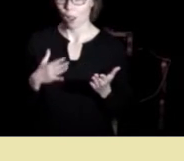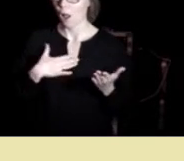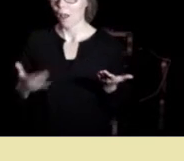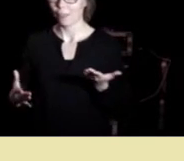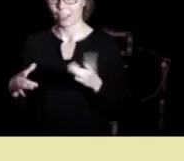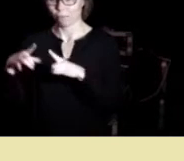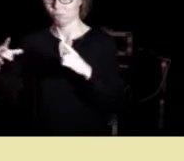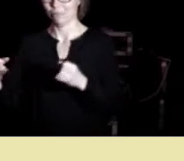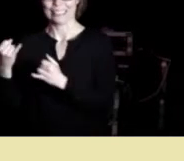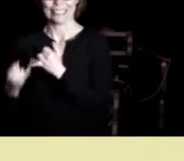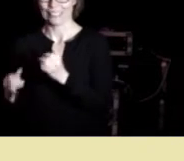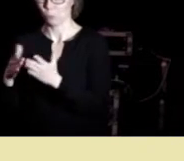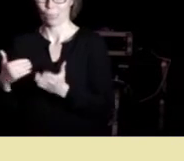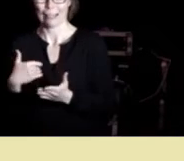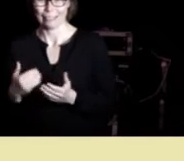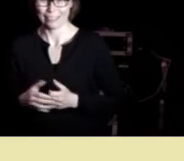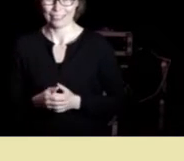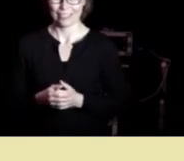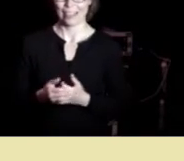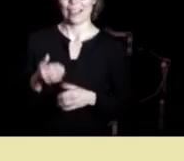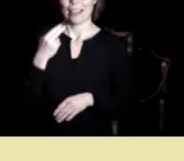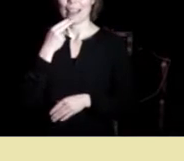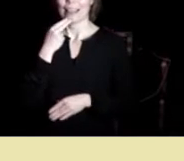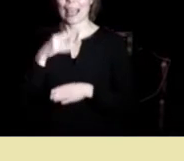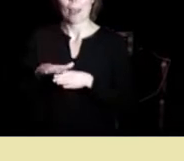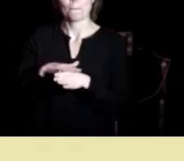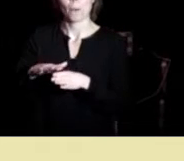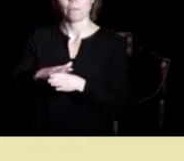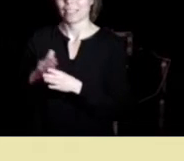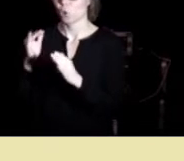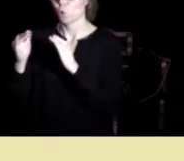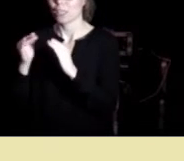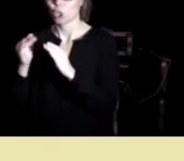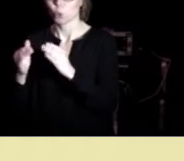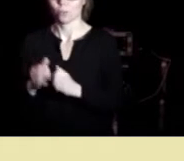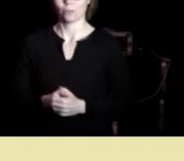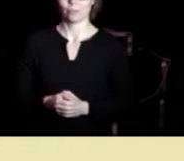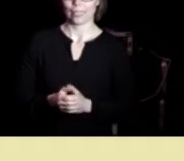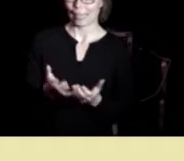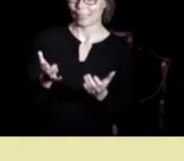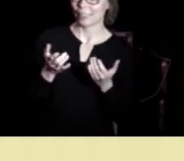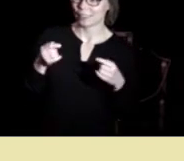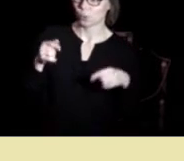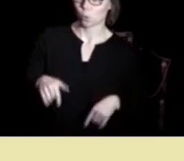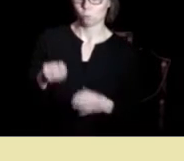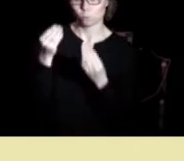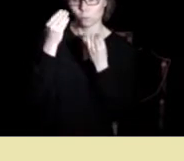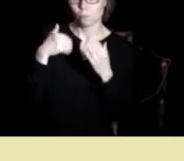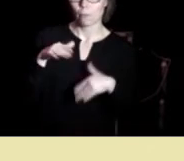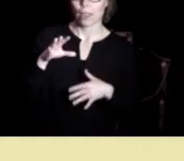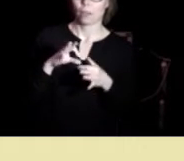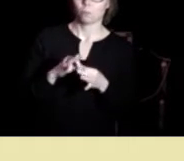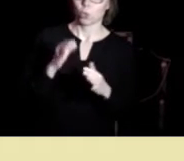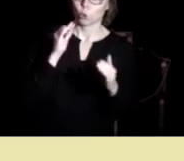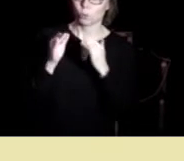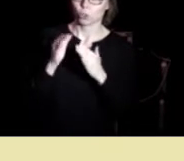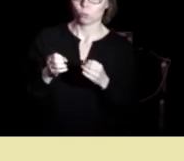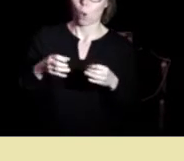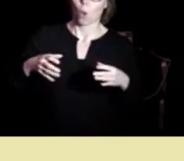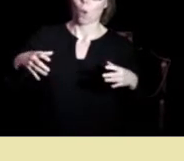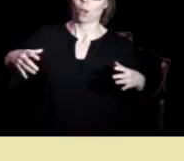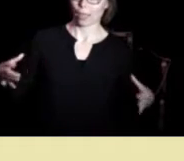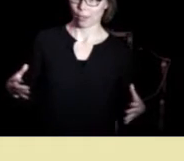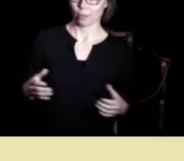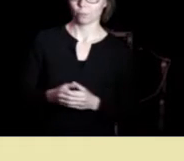ikke faksimile av den tredje som heter empatisk kommunikasjon interessen ute nå for å lære mer om kommunikasjon er sterkt økende